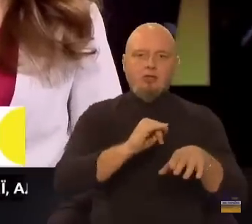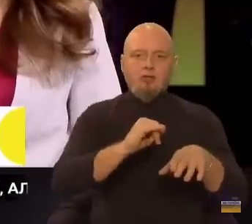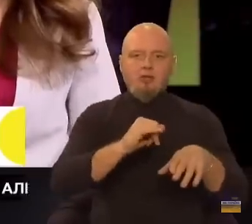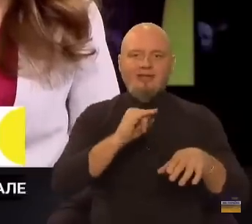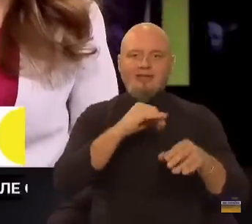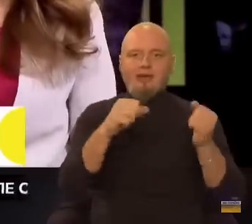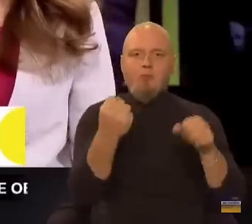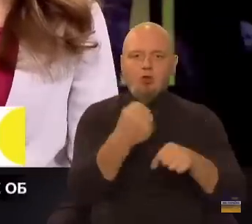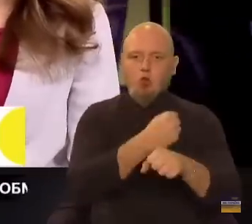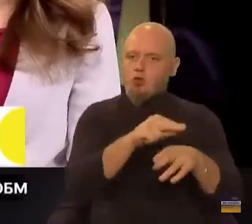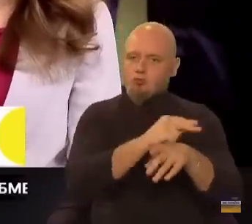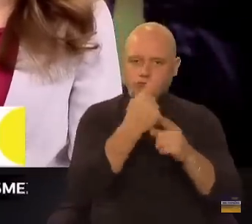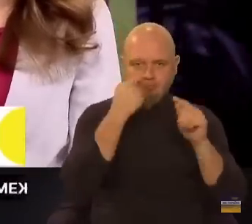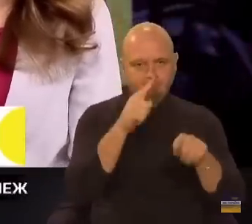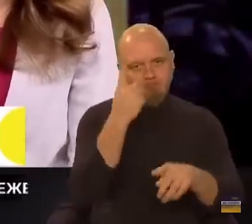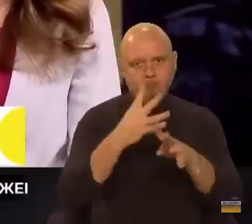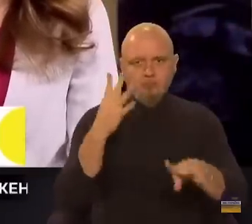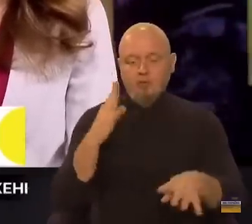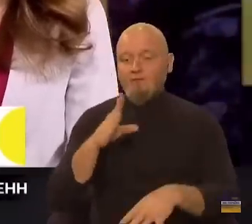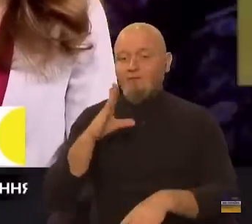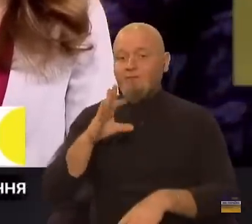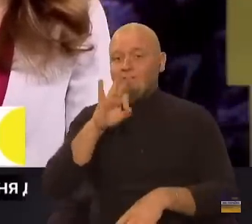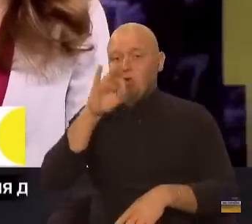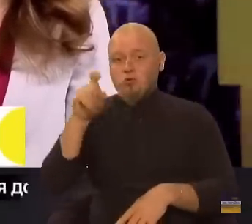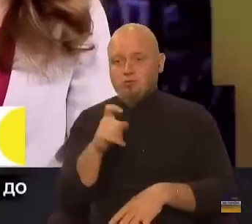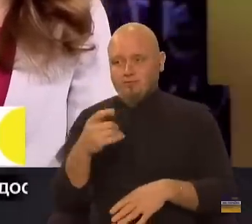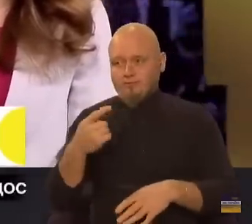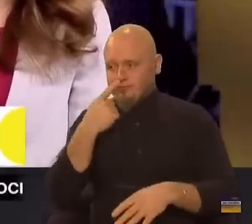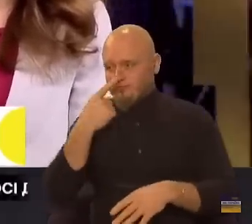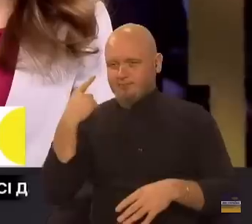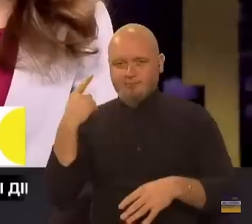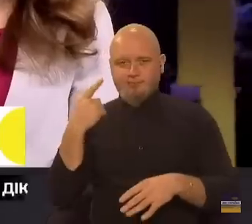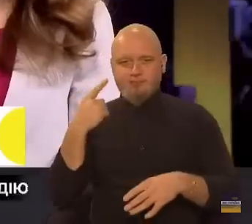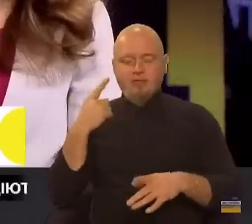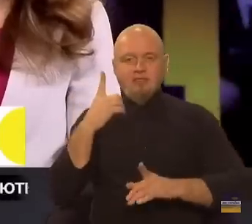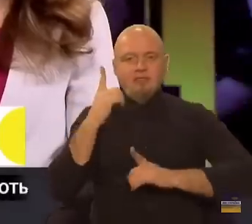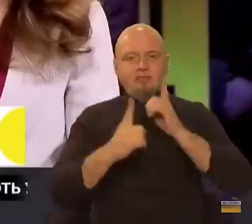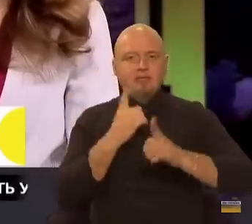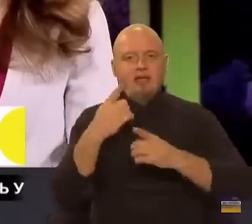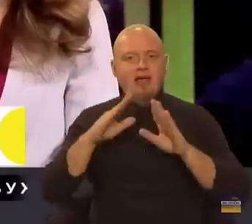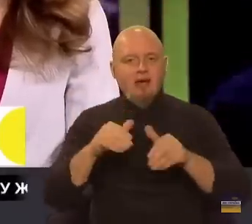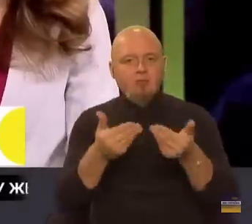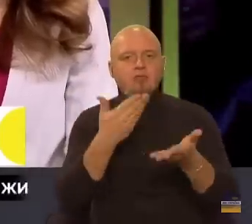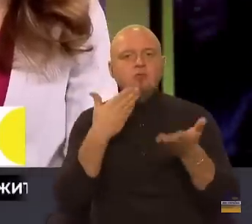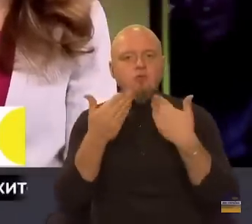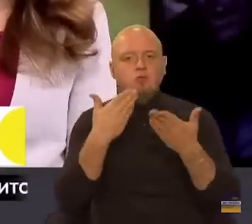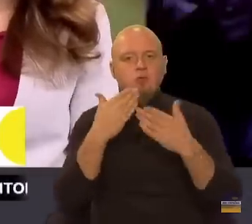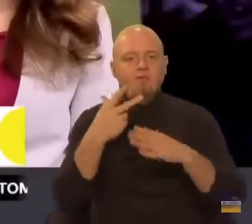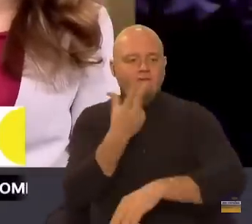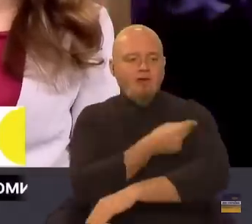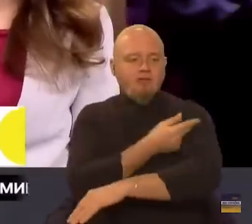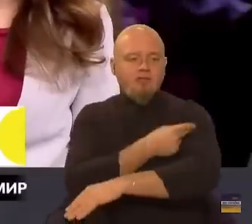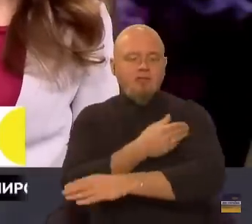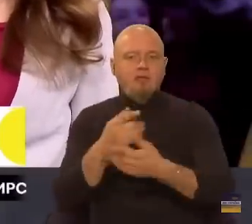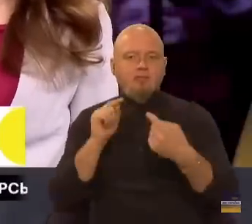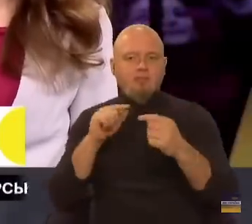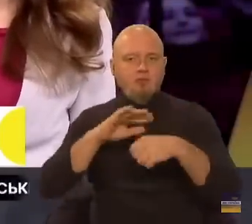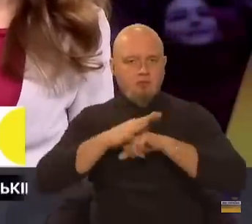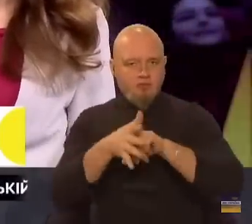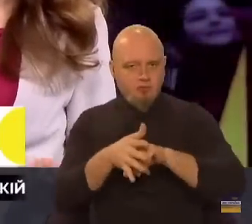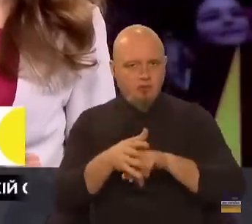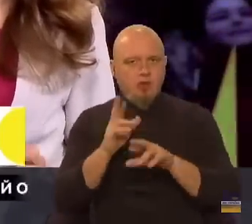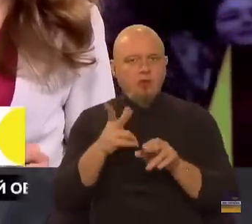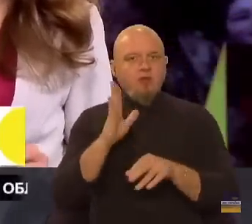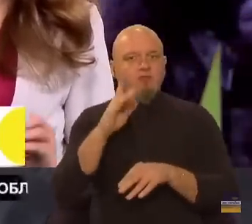буквально в нас є 20 секунд. ВОО з днями Всесвітньої організації охорони здоров'я змінила рекомендації щодо вакцинації від коронавірусу.